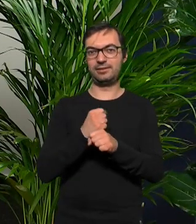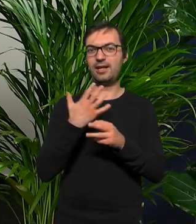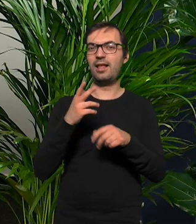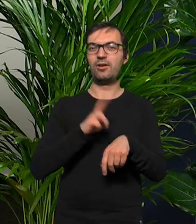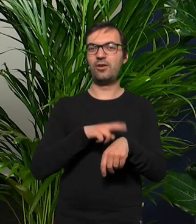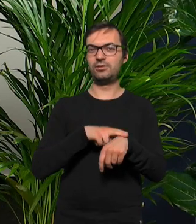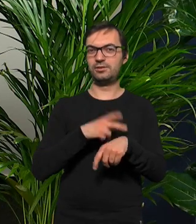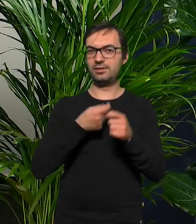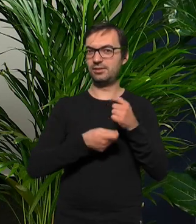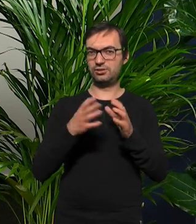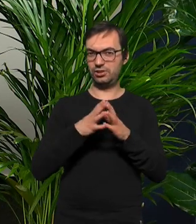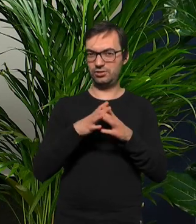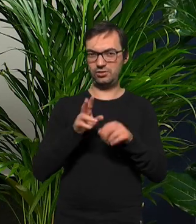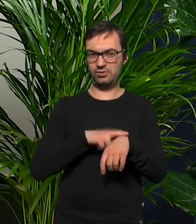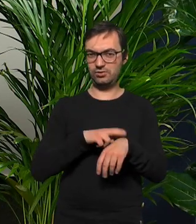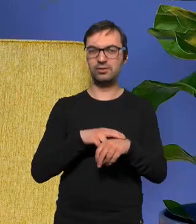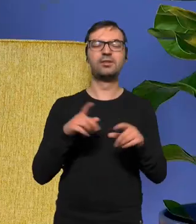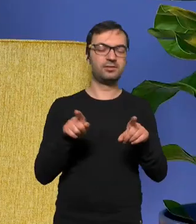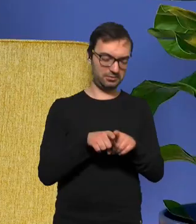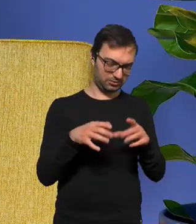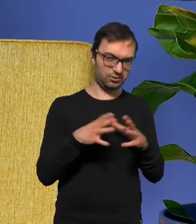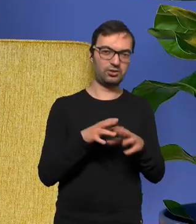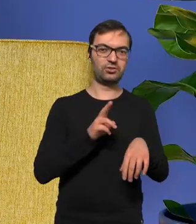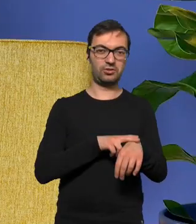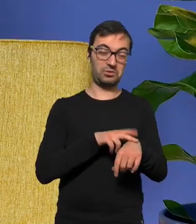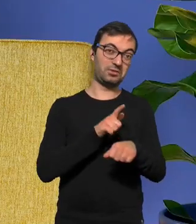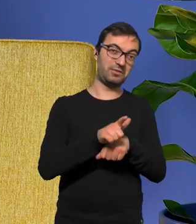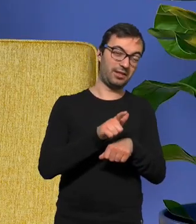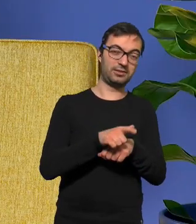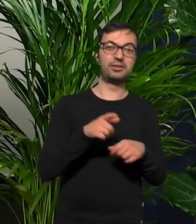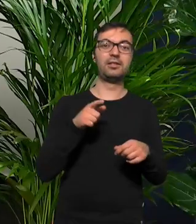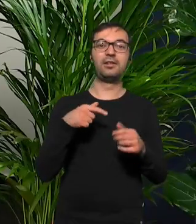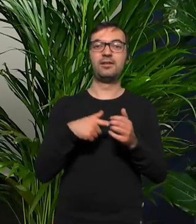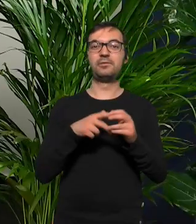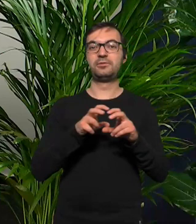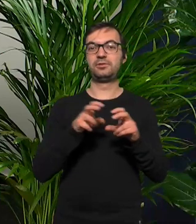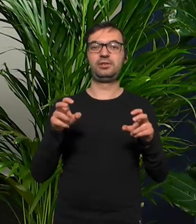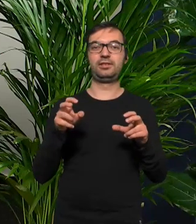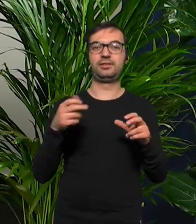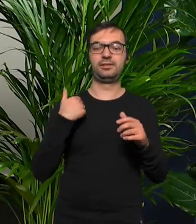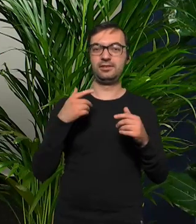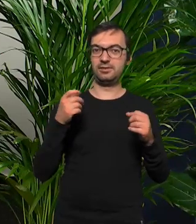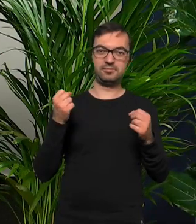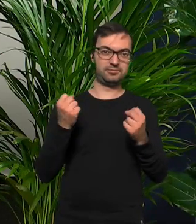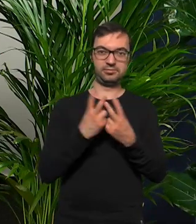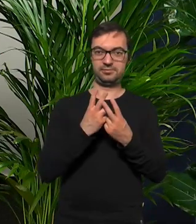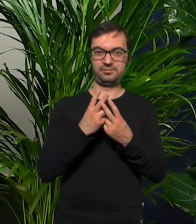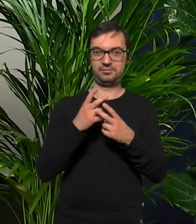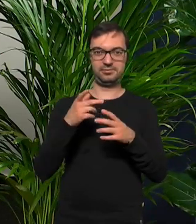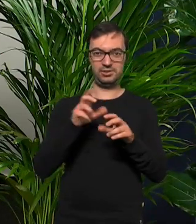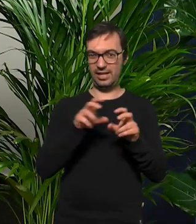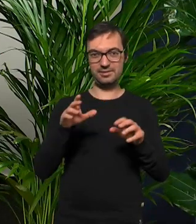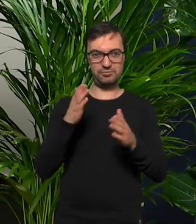zmianie w 10 też? też 10 12 było to wtedy miałeś jakby tyle tak samo dużo czasu spędzałeś na